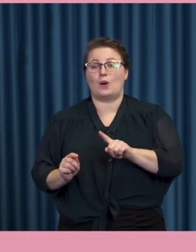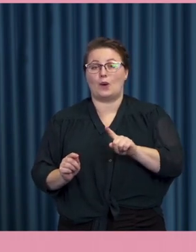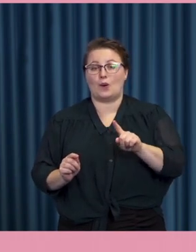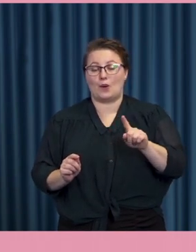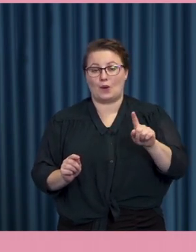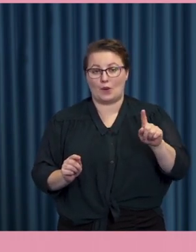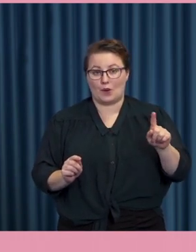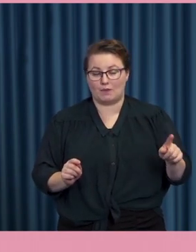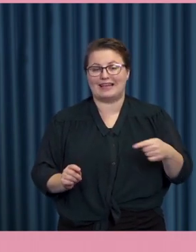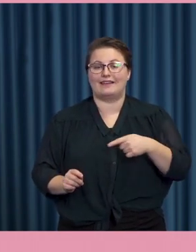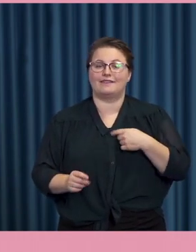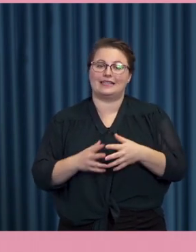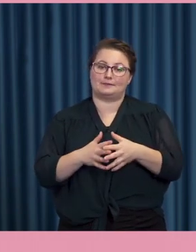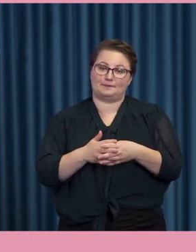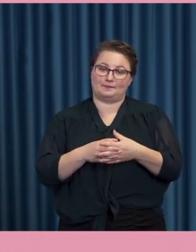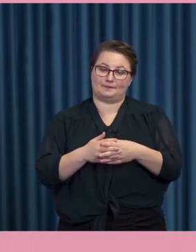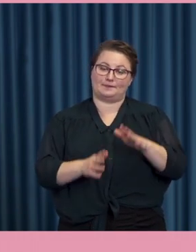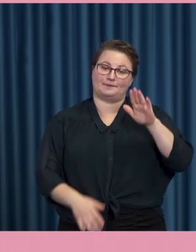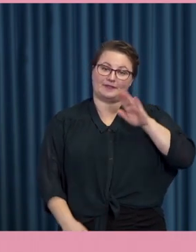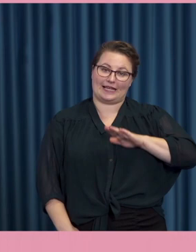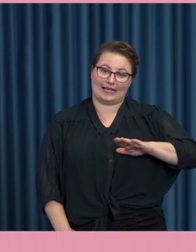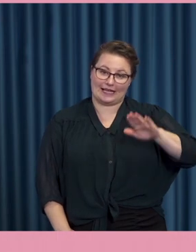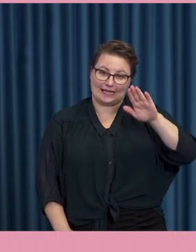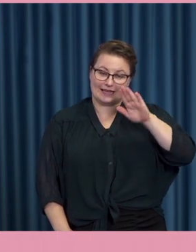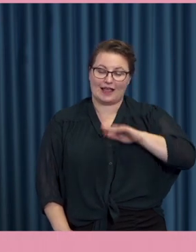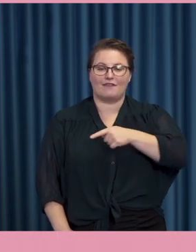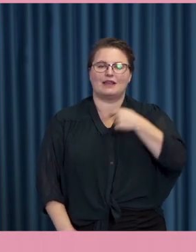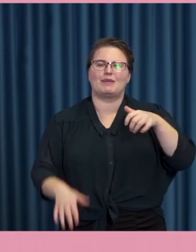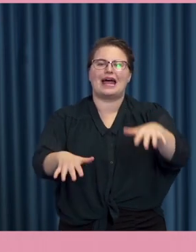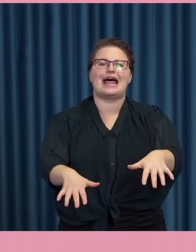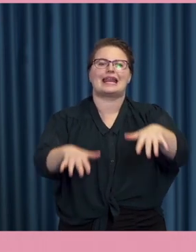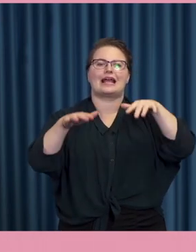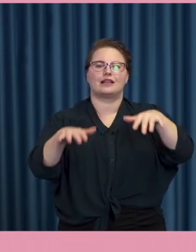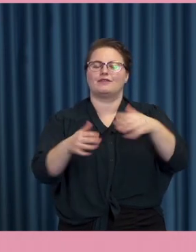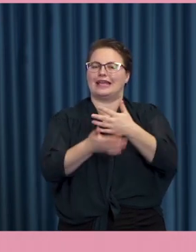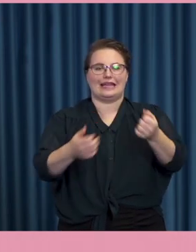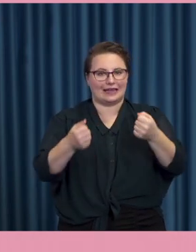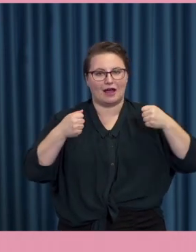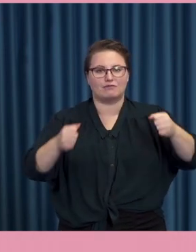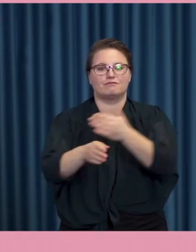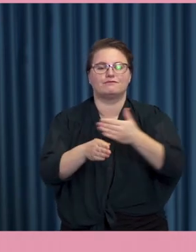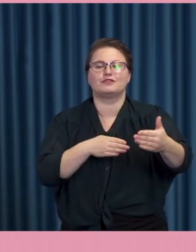Vi sitter och väntar. Vi är väldigt reaktiva. Vi är inte proaktiva.